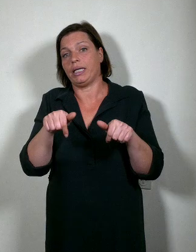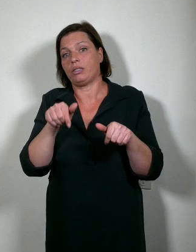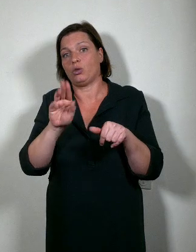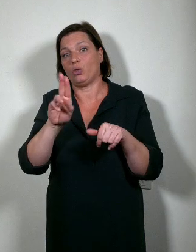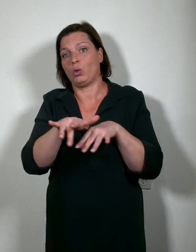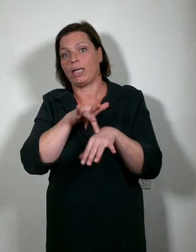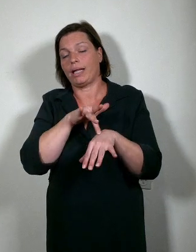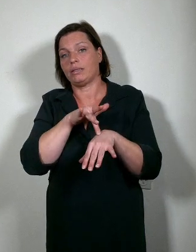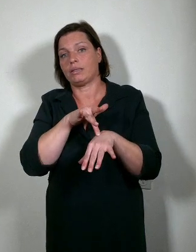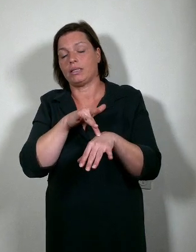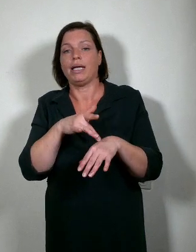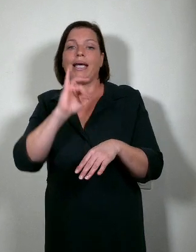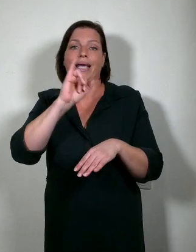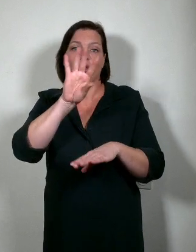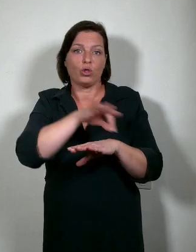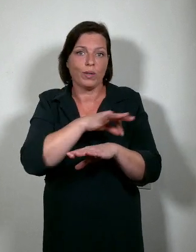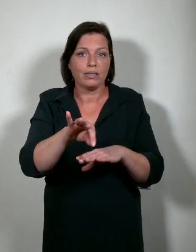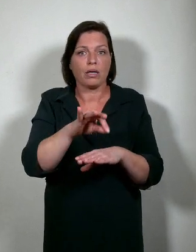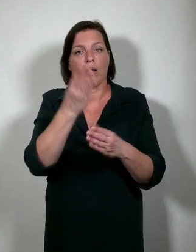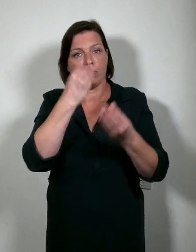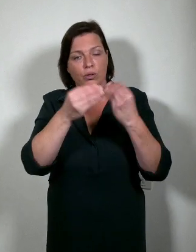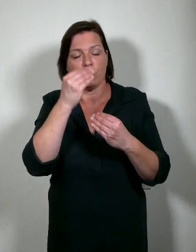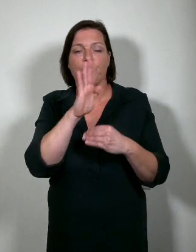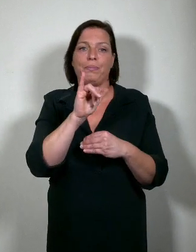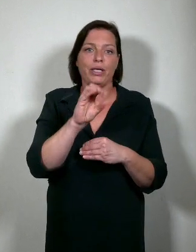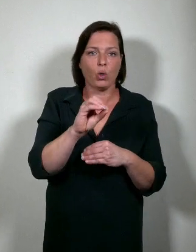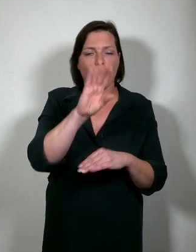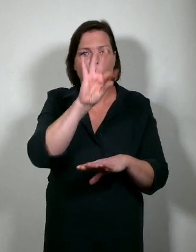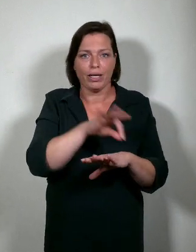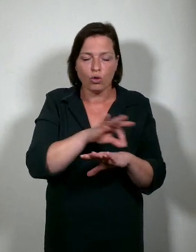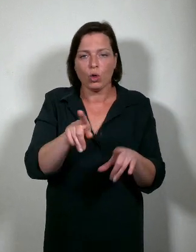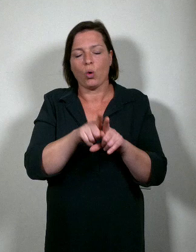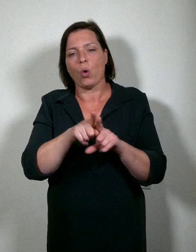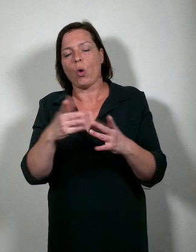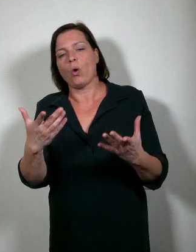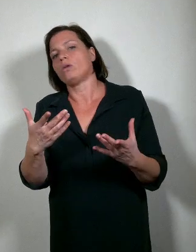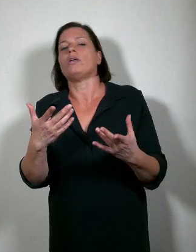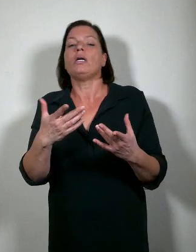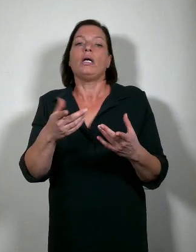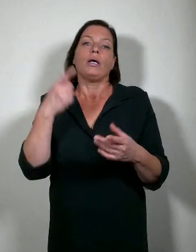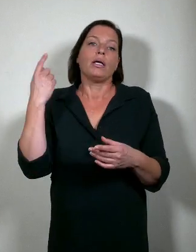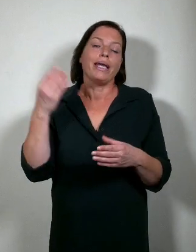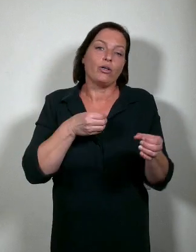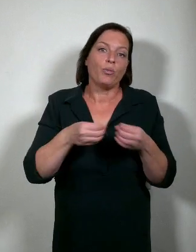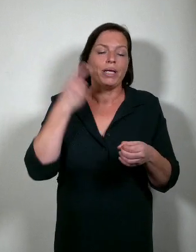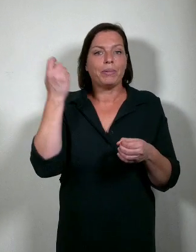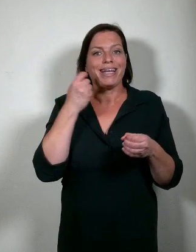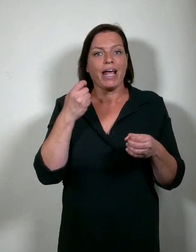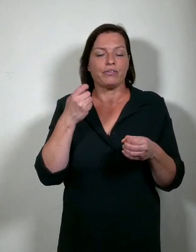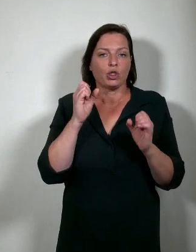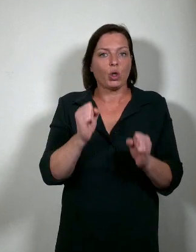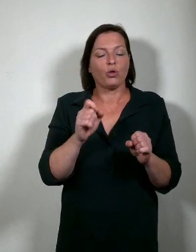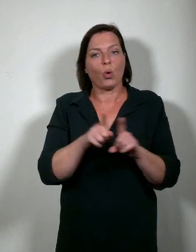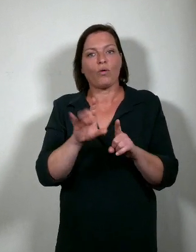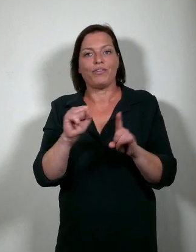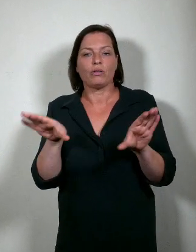of binnen de faculteit liever ingenieurswetenschappen en architectuur, bio-ingenieurswetenschappen ook, economie en bedrijfskunde. Heel wat groepen van